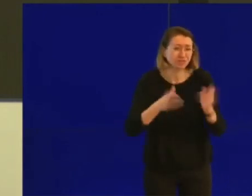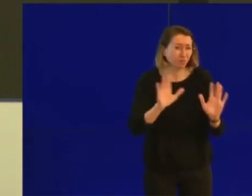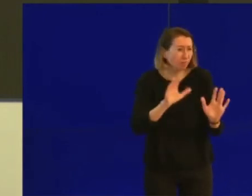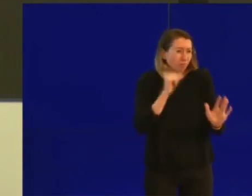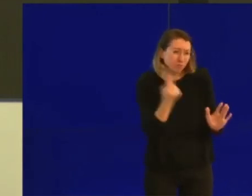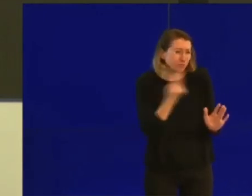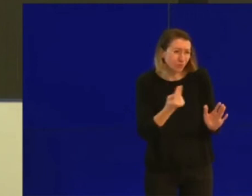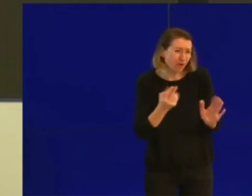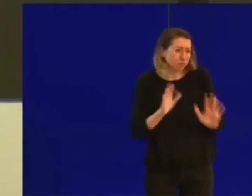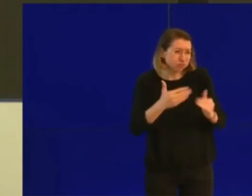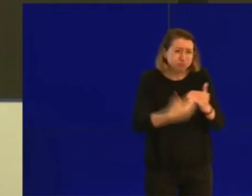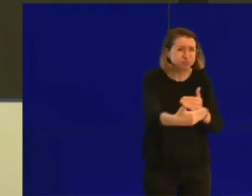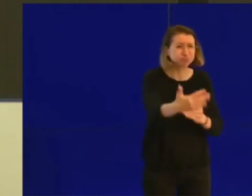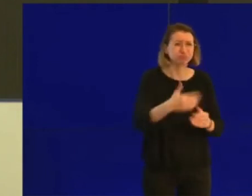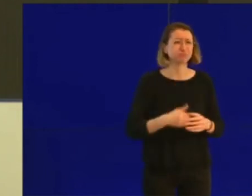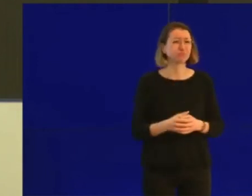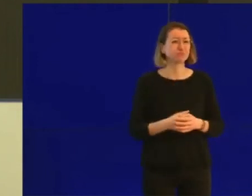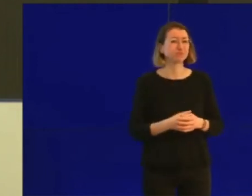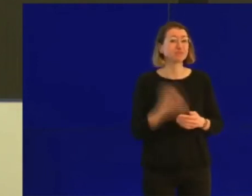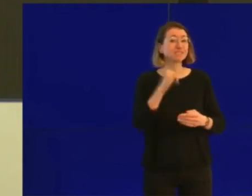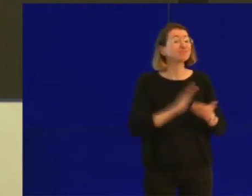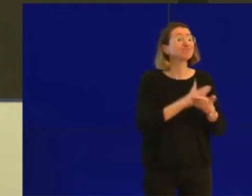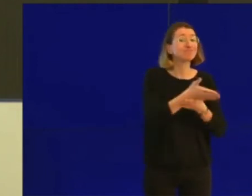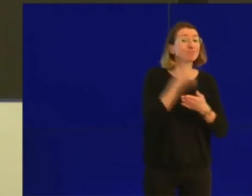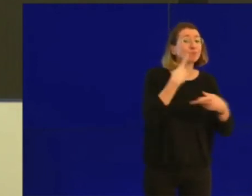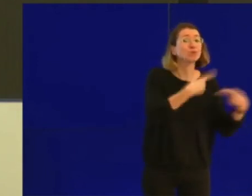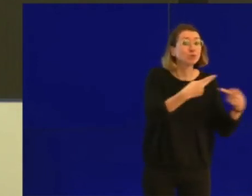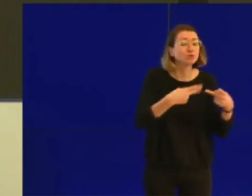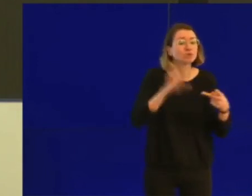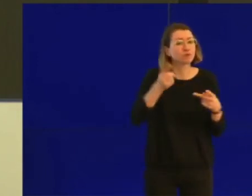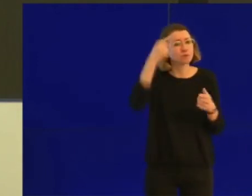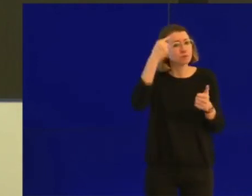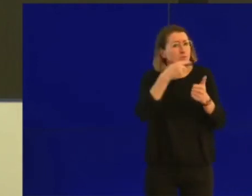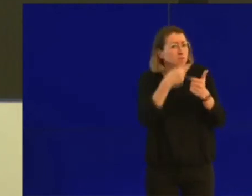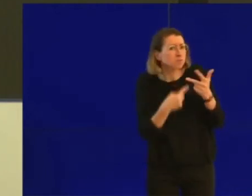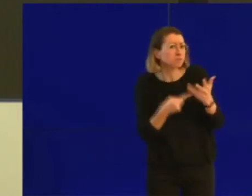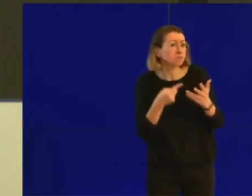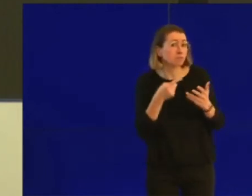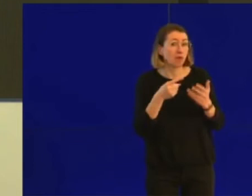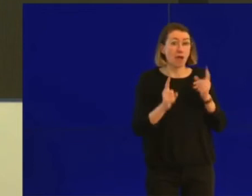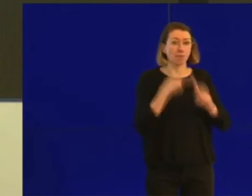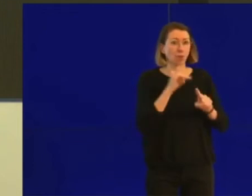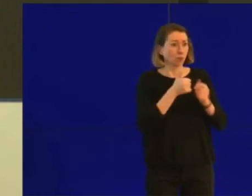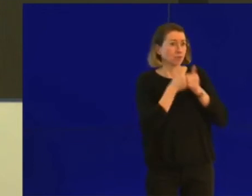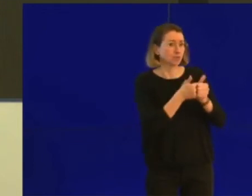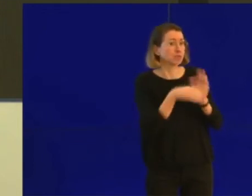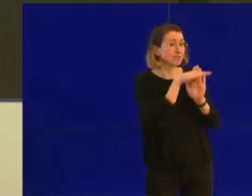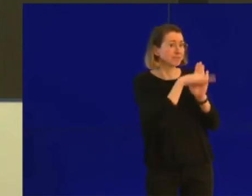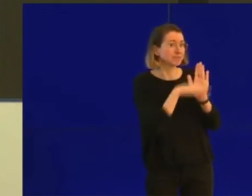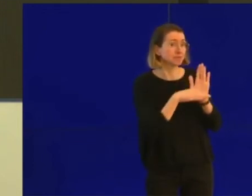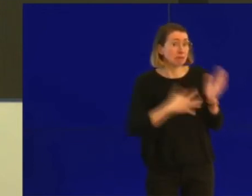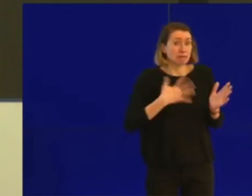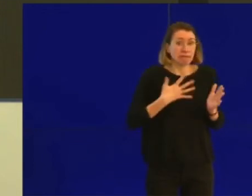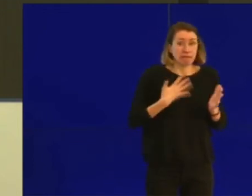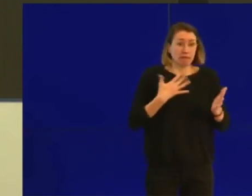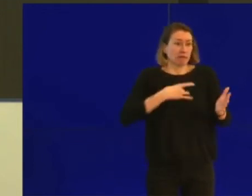cette attitude-là. Si vous allez dans un supermarché, respectez les consignes qui sont mises en place par les supermarchés. Soyez bienveillants les uns envers les autres, soyez